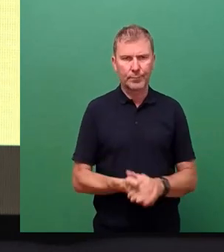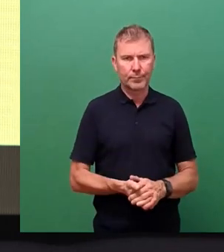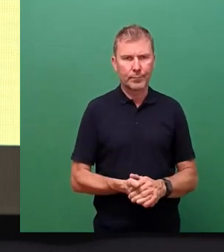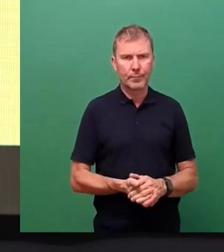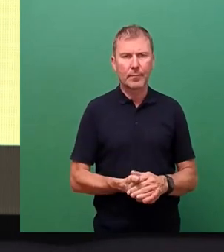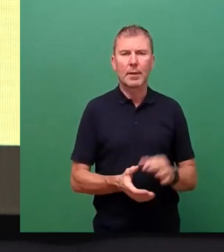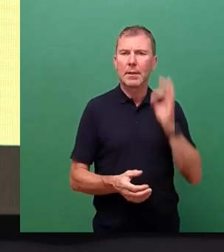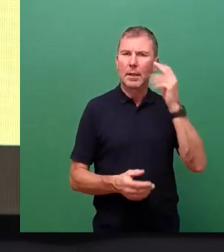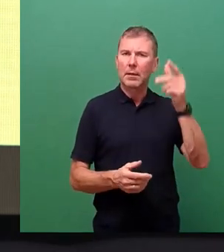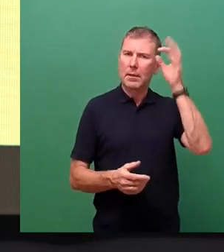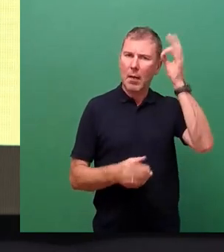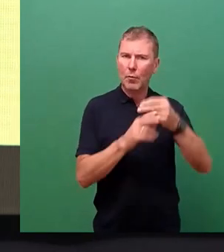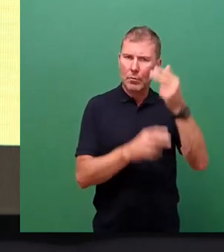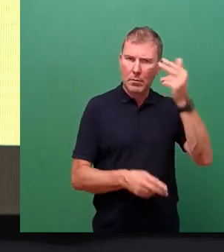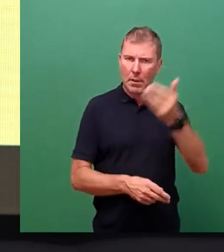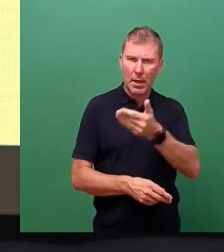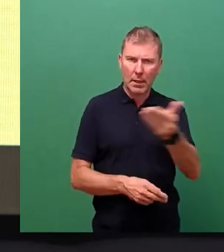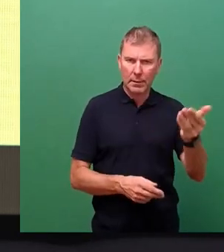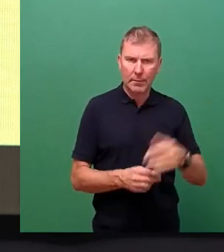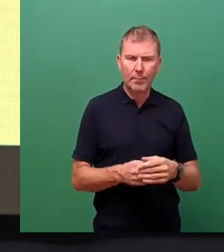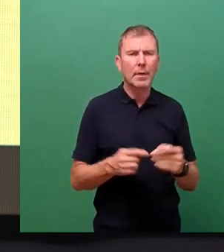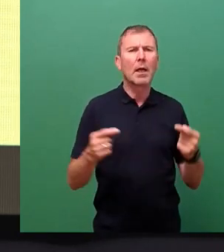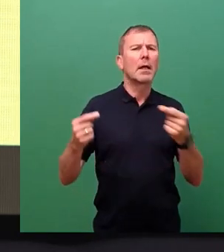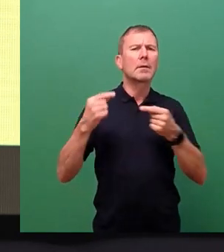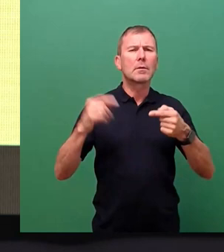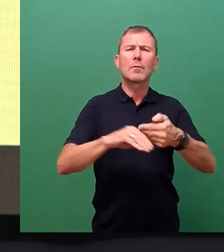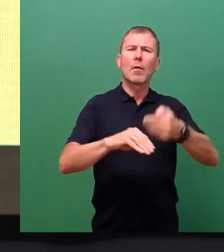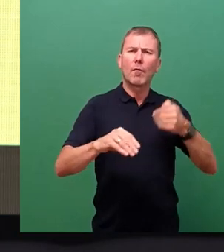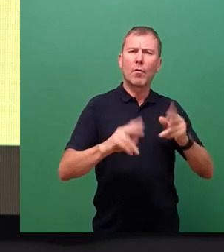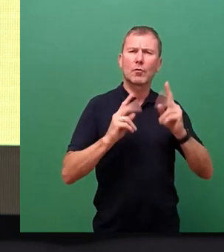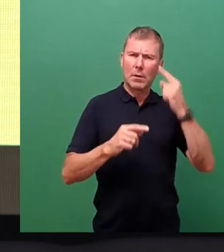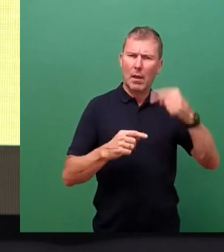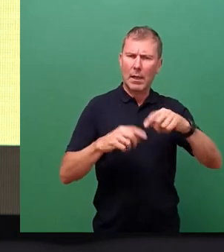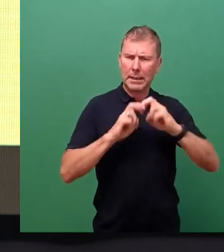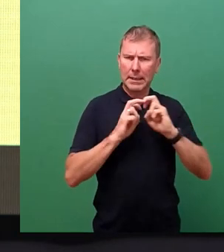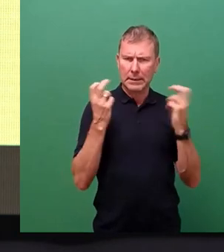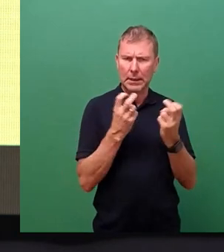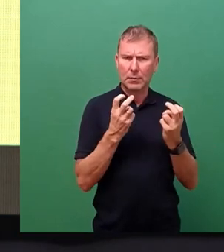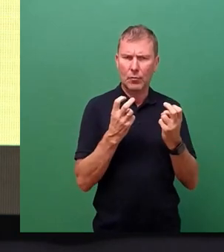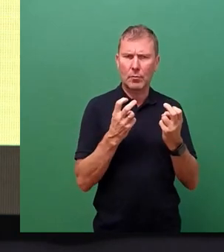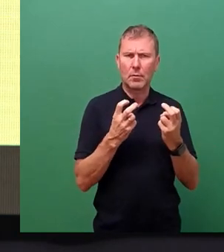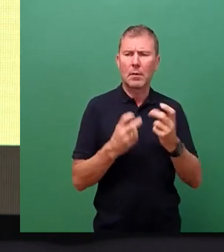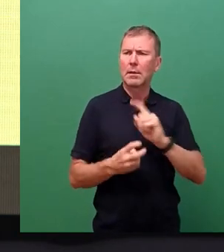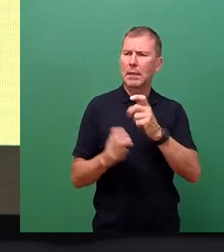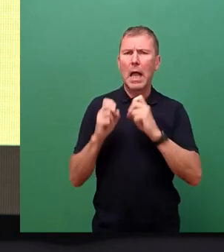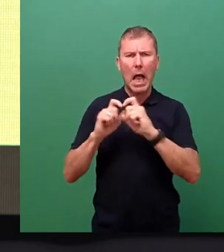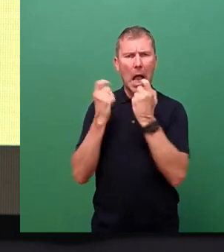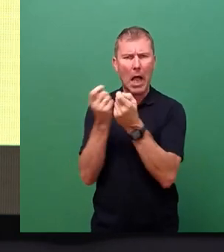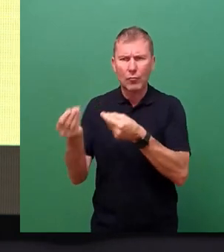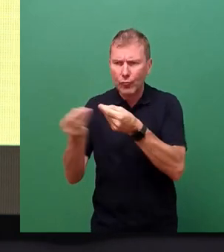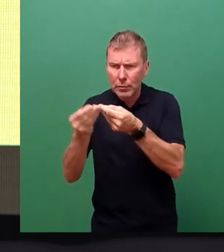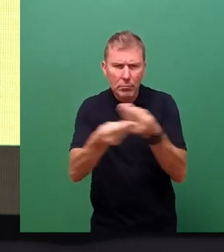geehrten Damen und Herren. Die Diskussionen im Vorfeld der heutigen Stadtratssitzung und in den einzelnen Ausschüssen haben gezeigt,